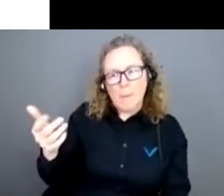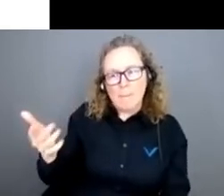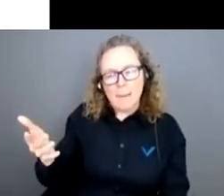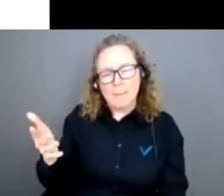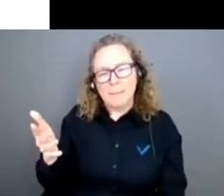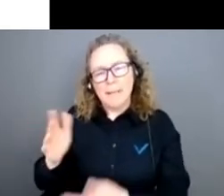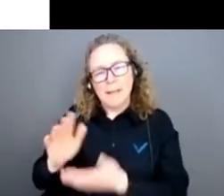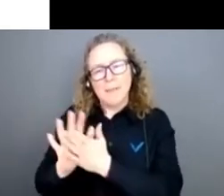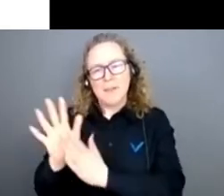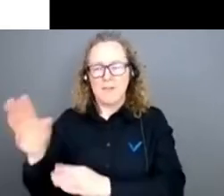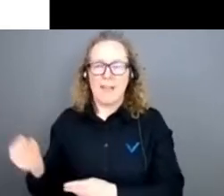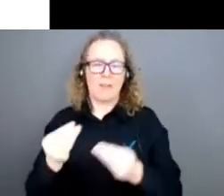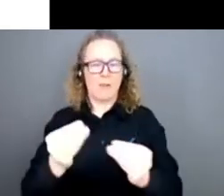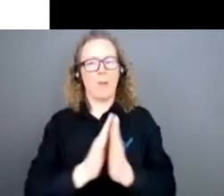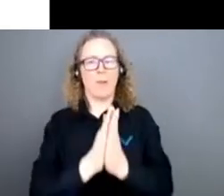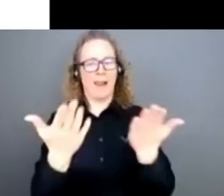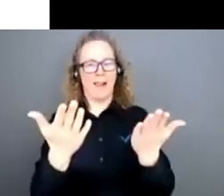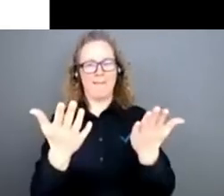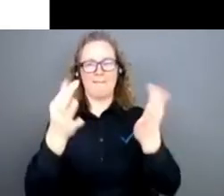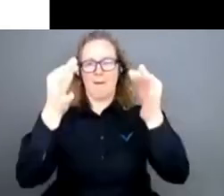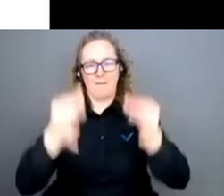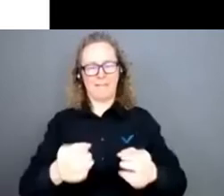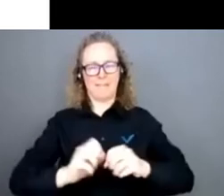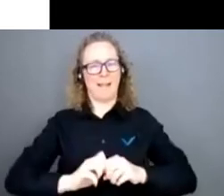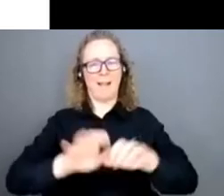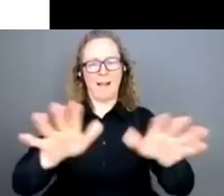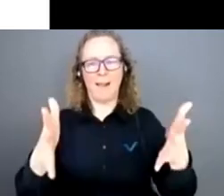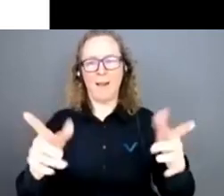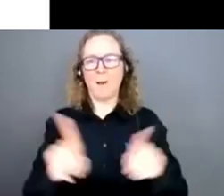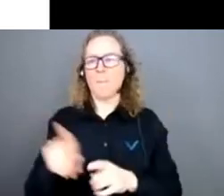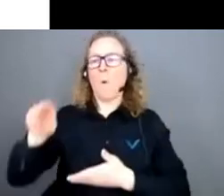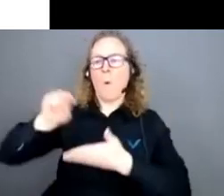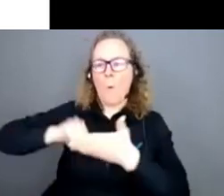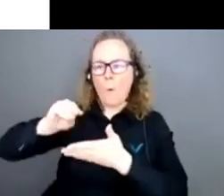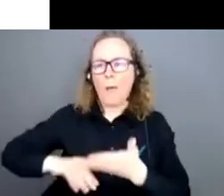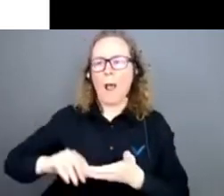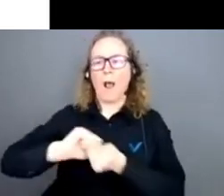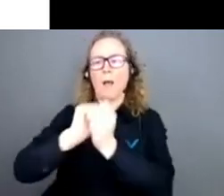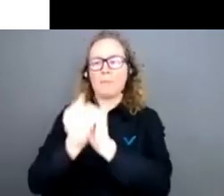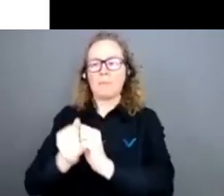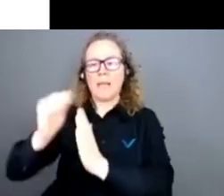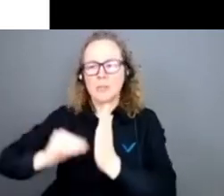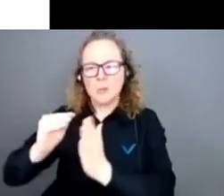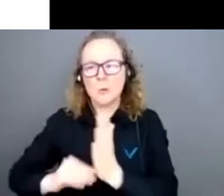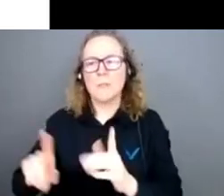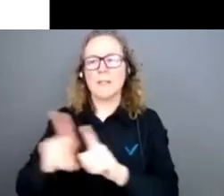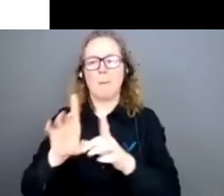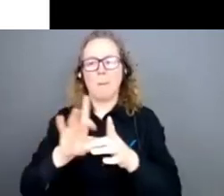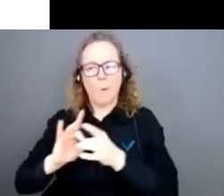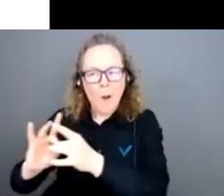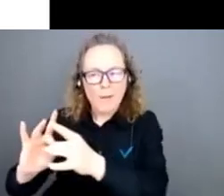ce volume d'exister comme auteur, comme traducteur, comme relecteur et comme coordinateur